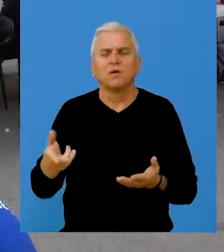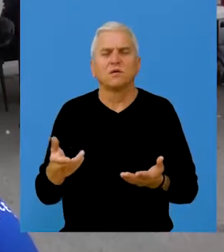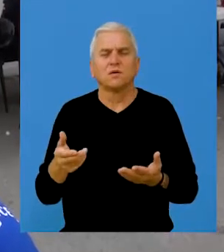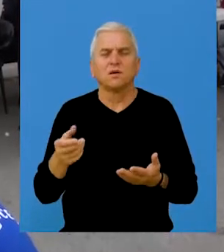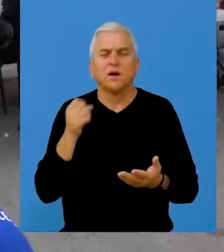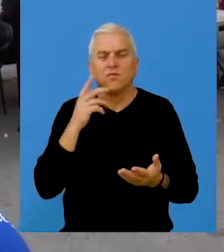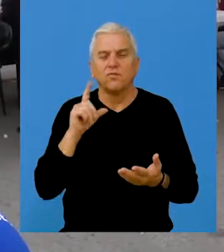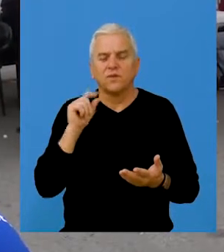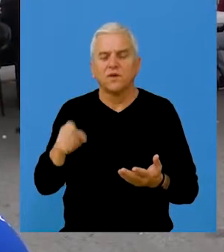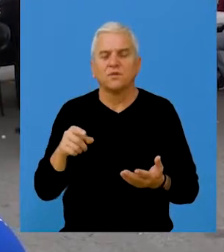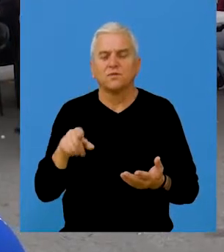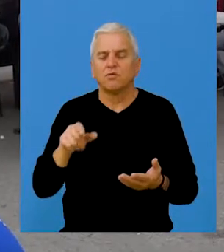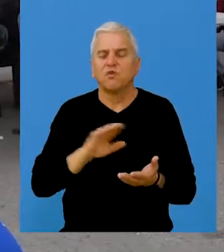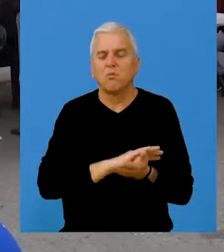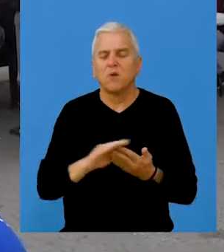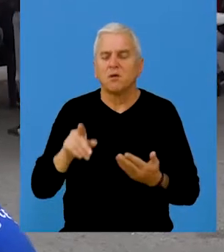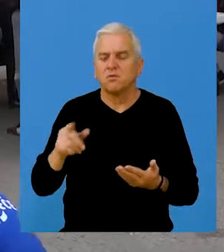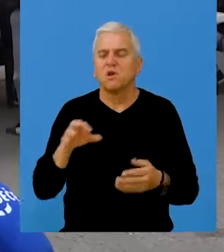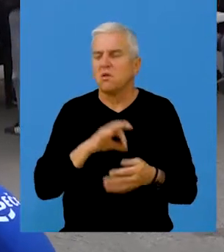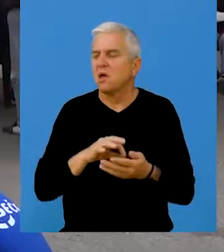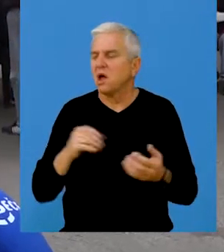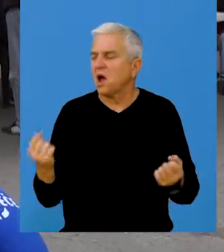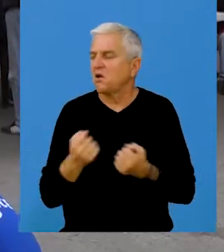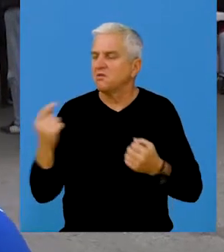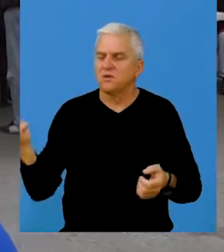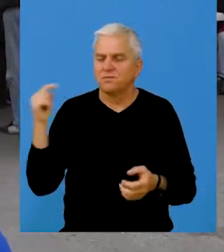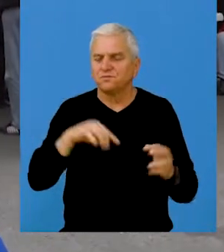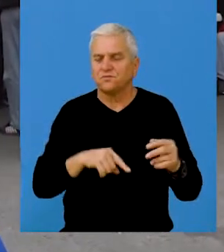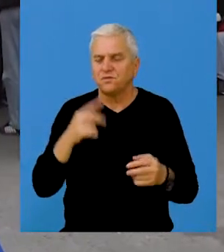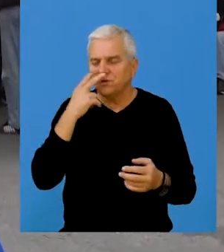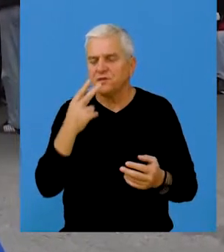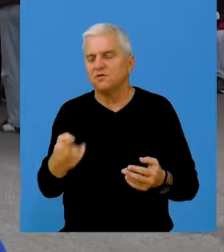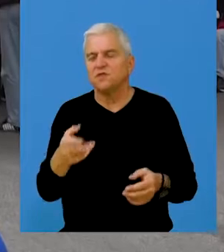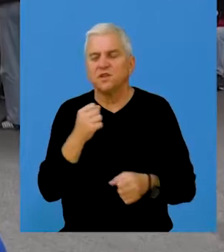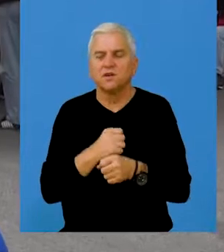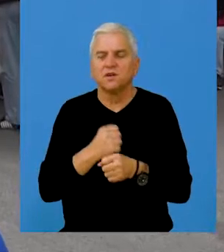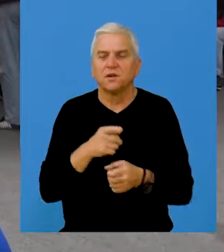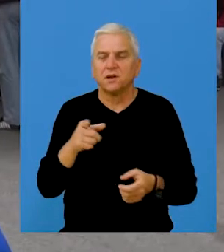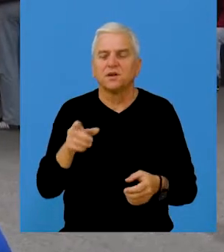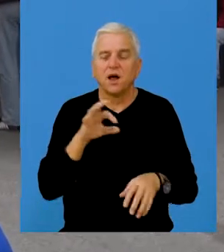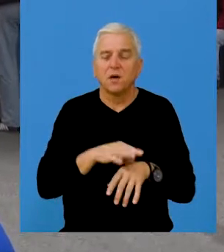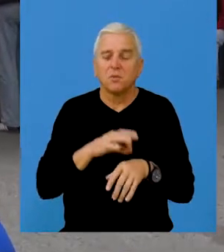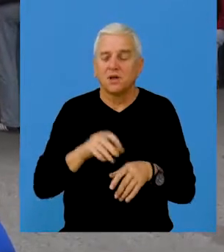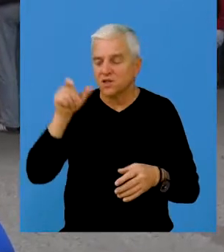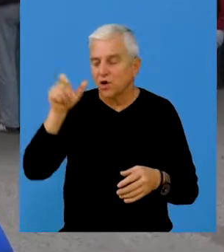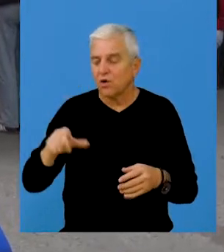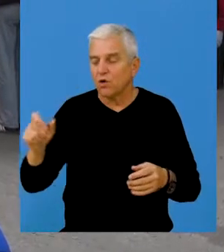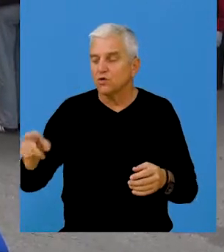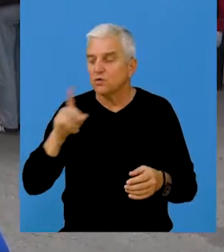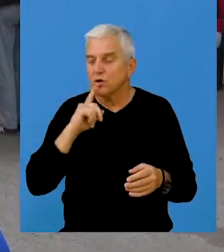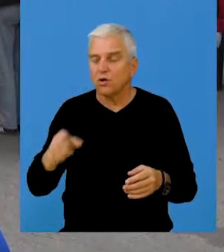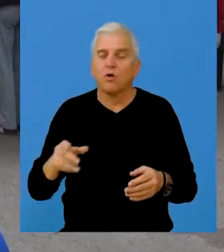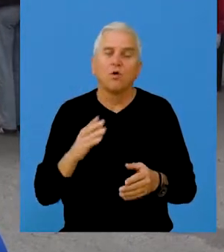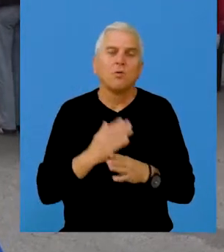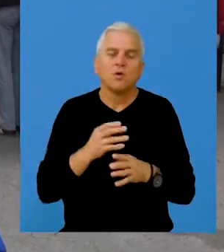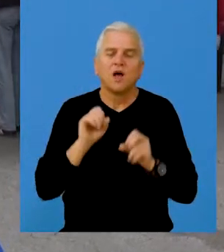znam da ovde je to besplatno, ovde su naši aktivisti, imamo lekara, imamo medicinsko osobe, dakle